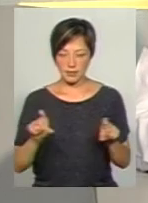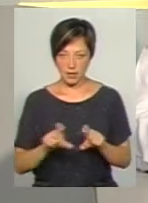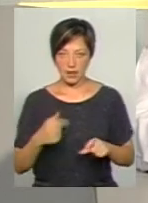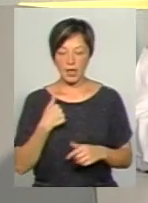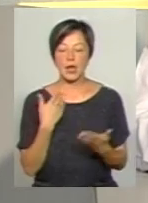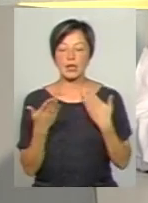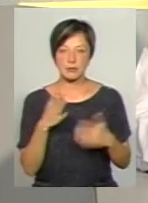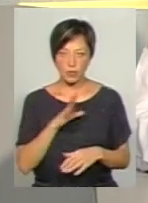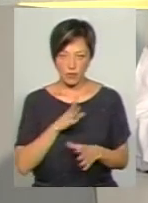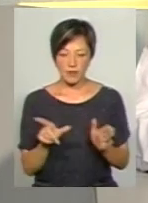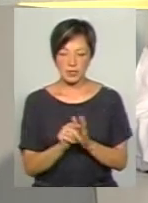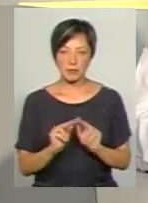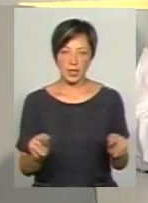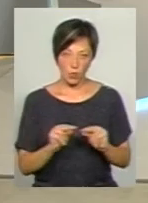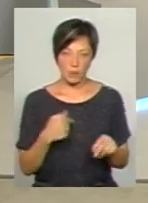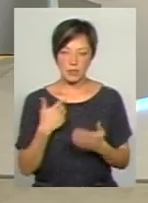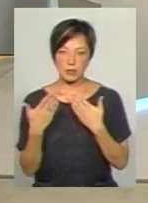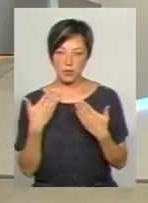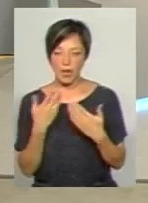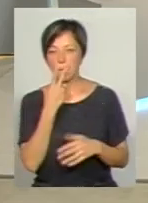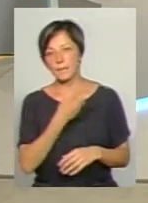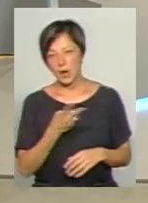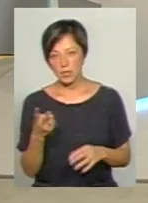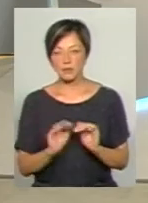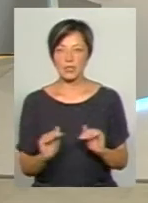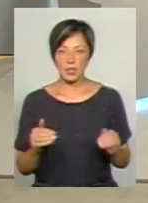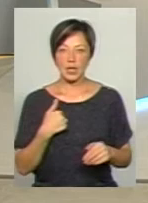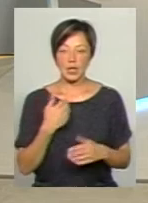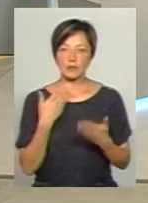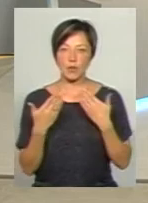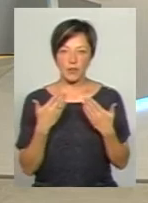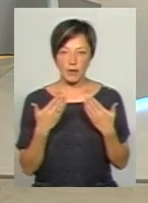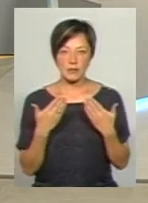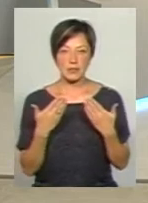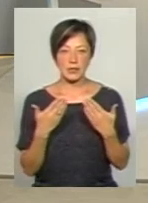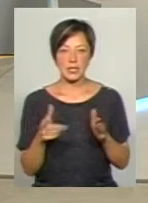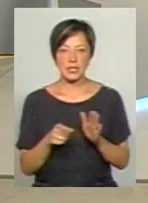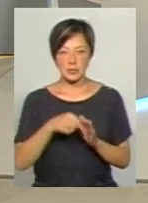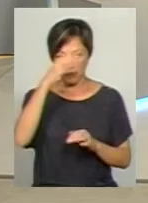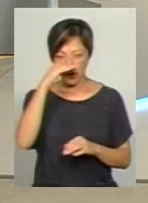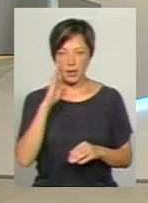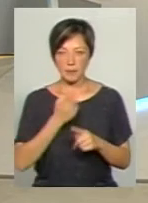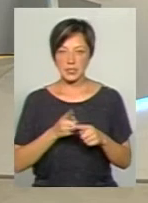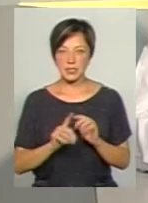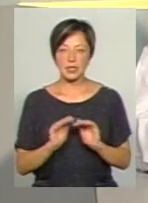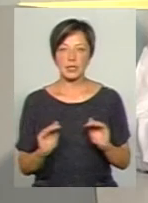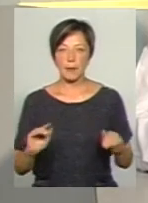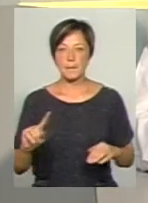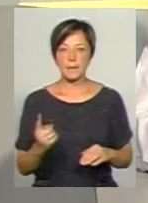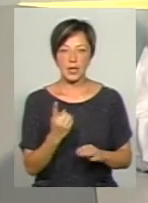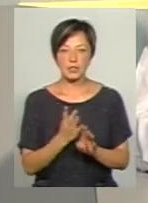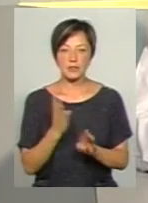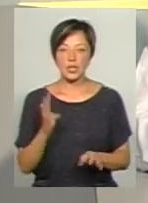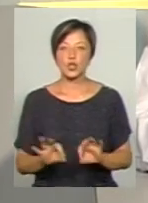Я спілкувався з педагогами, я бачив дітей, і я спілкувався із батьками цих дітей. Перш за все,